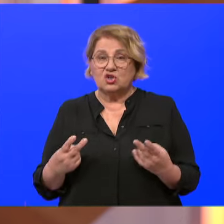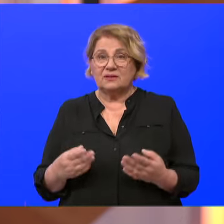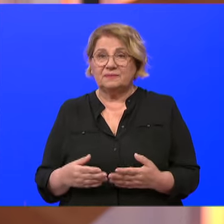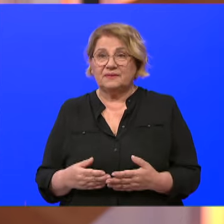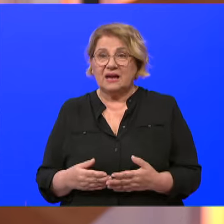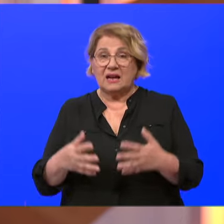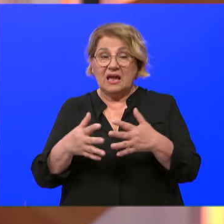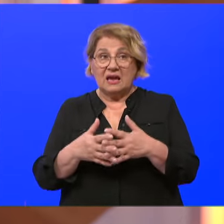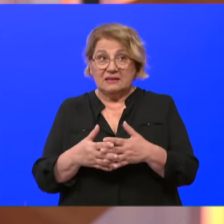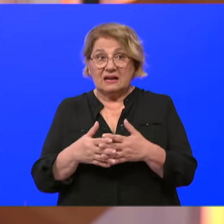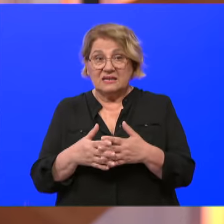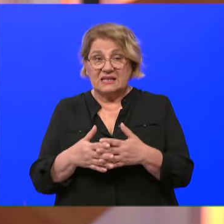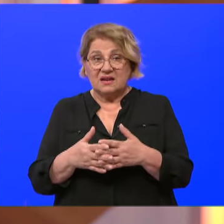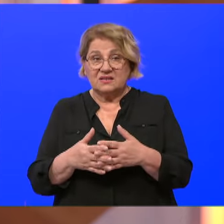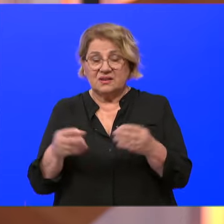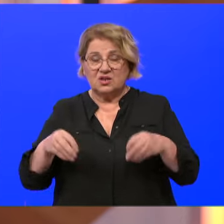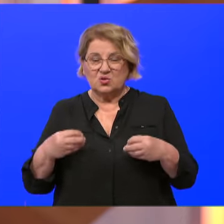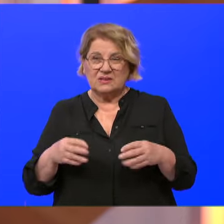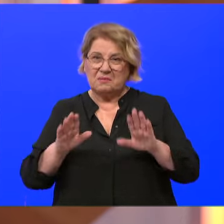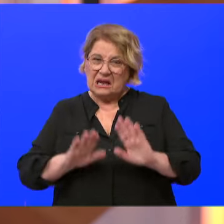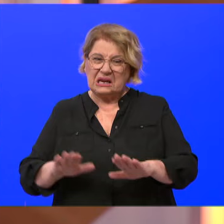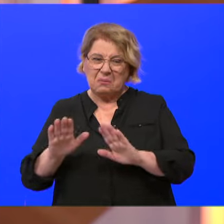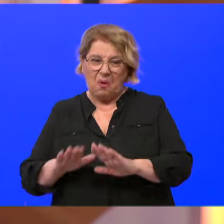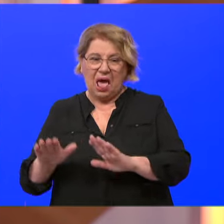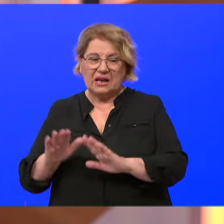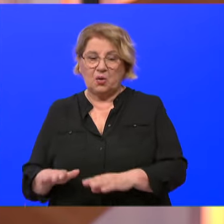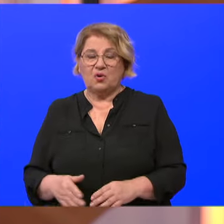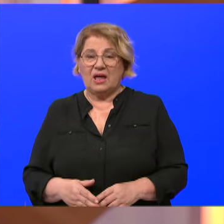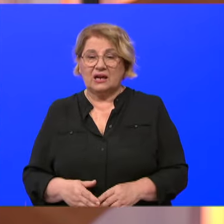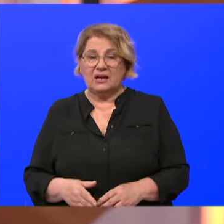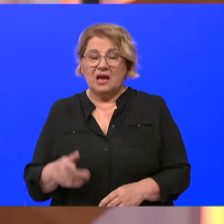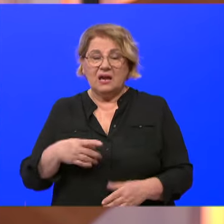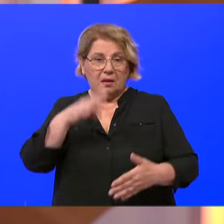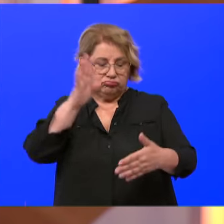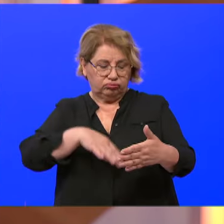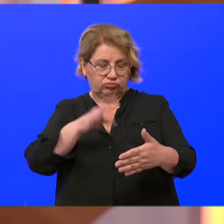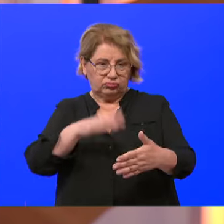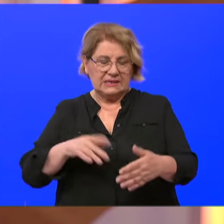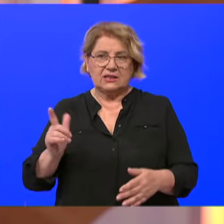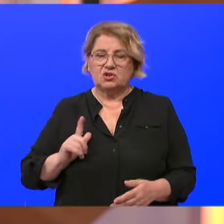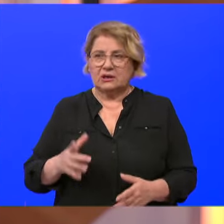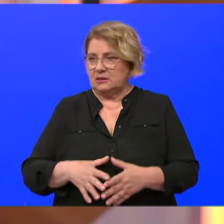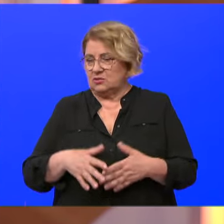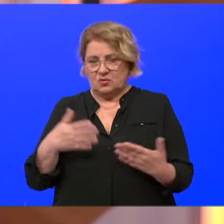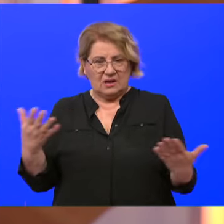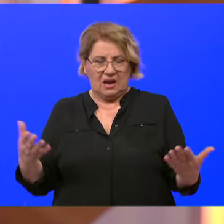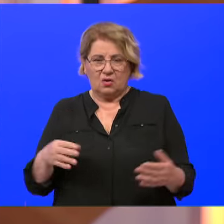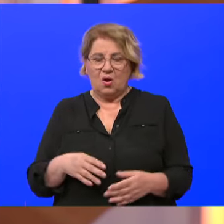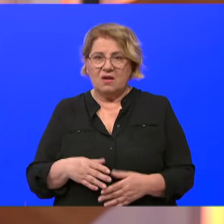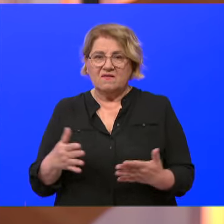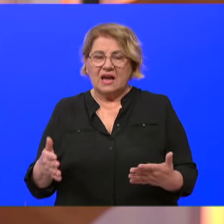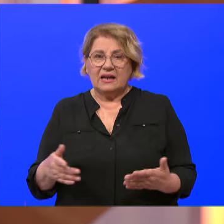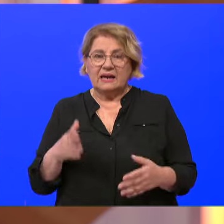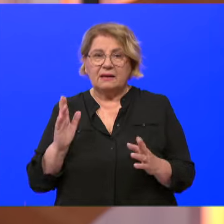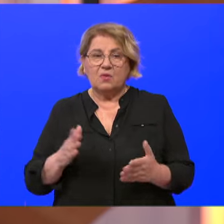zdravstveni sustav, on je malo trom. Znate, i same liste čekanja su ogromne. Tako da moramo